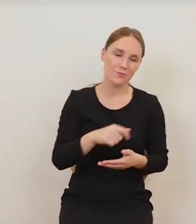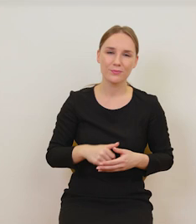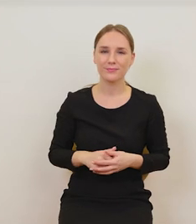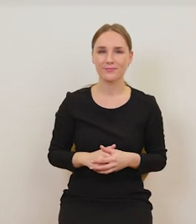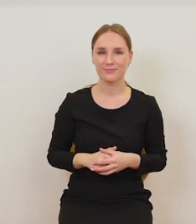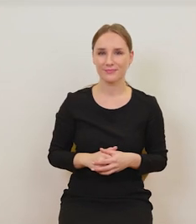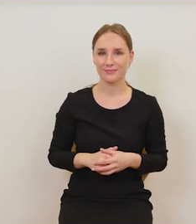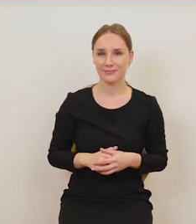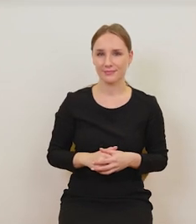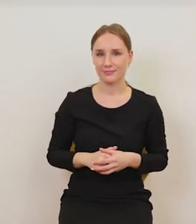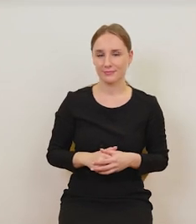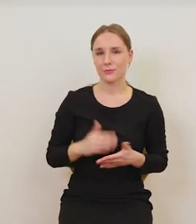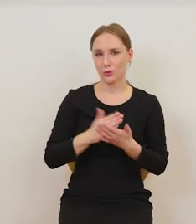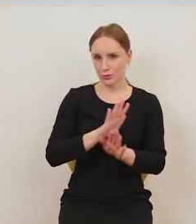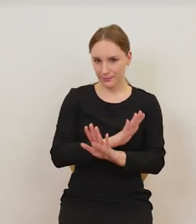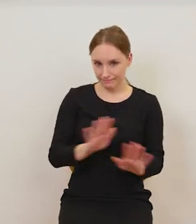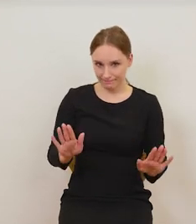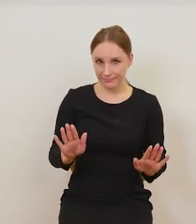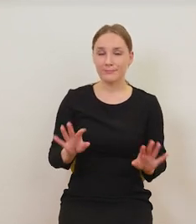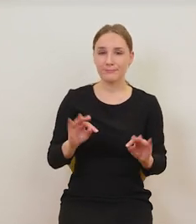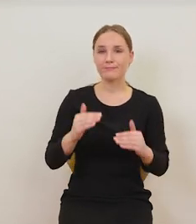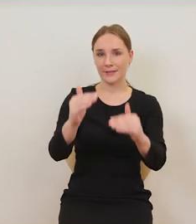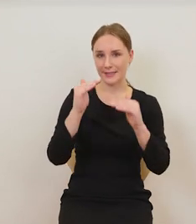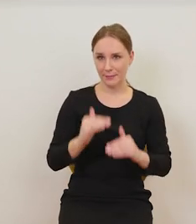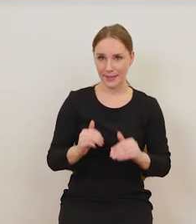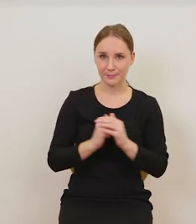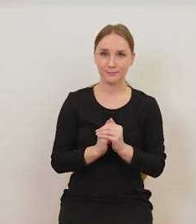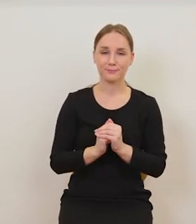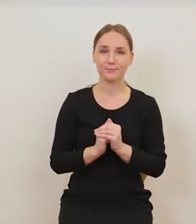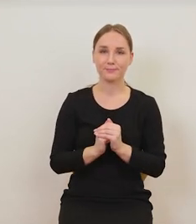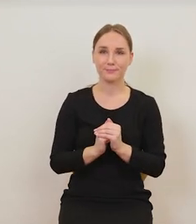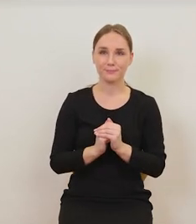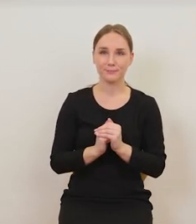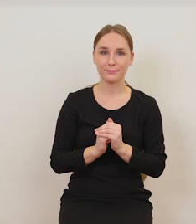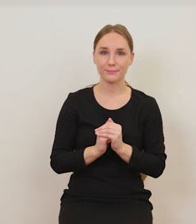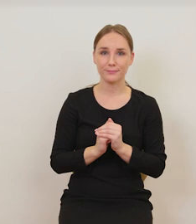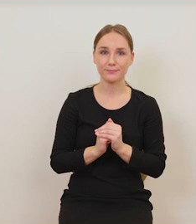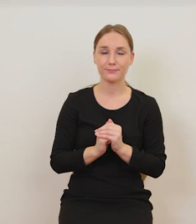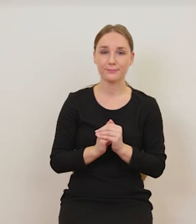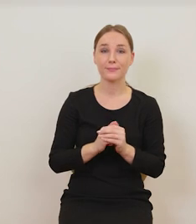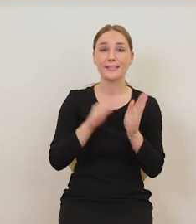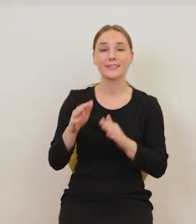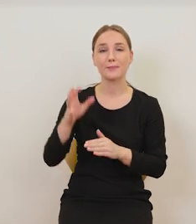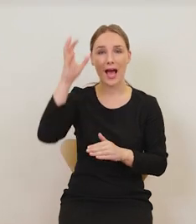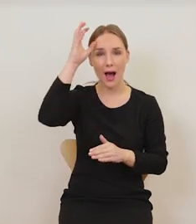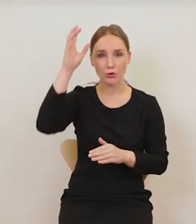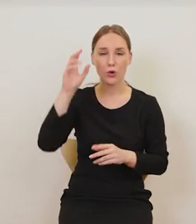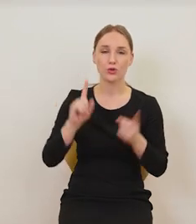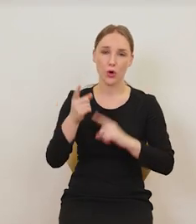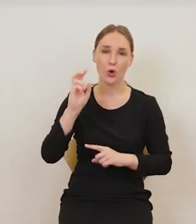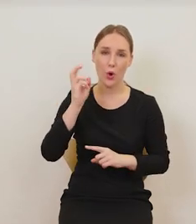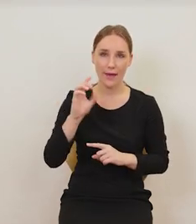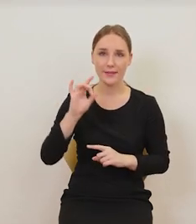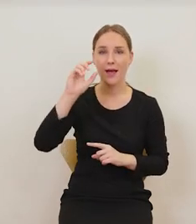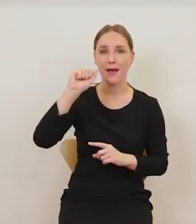Tyle na ten temat. Tu mamy kolejnego holendra, Gabriela Metzu. Również